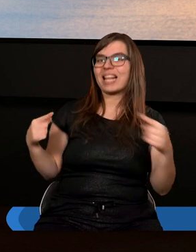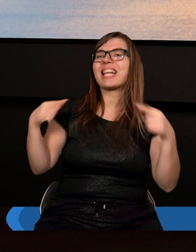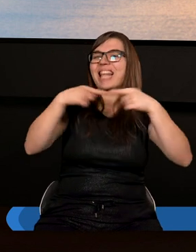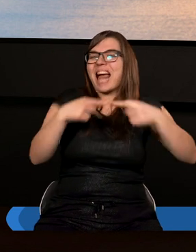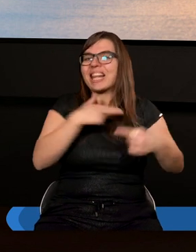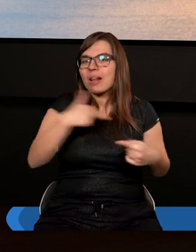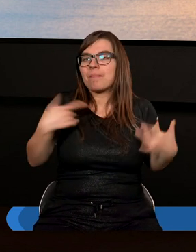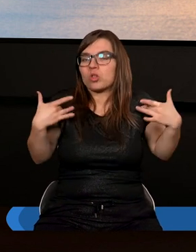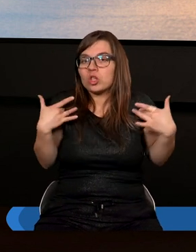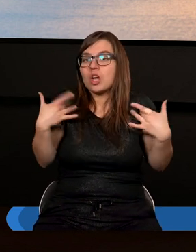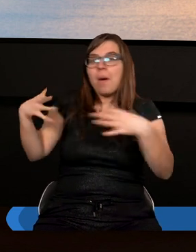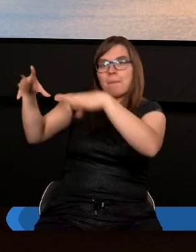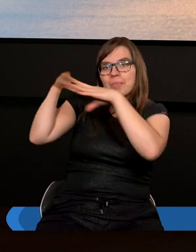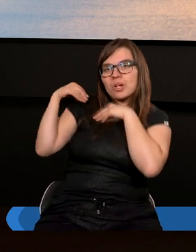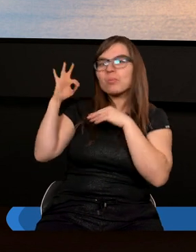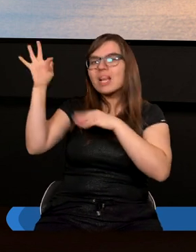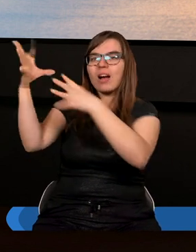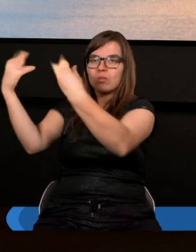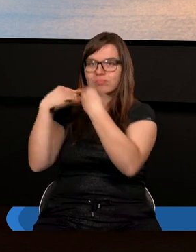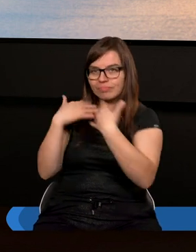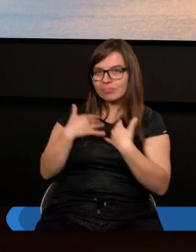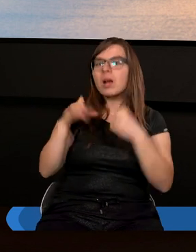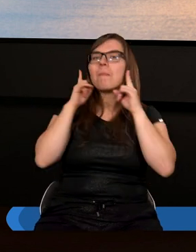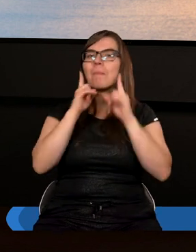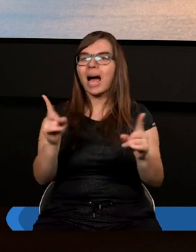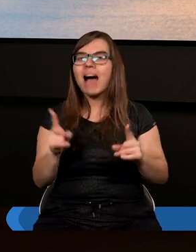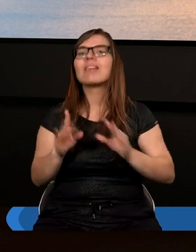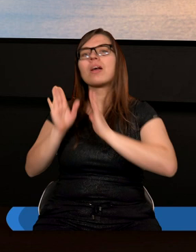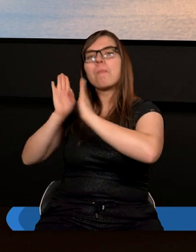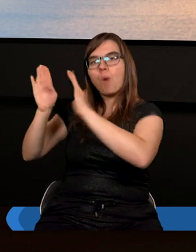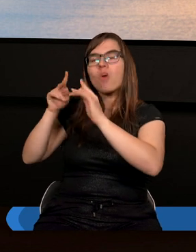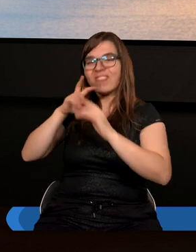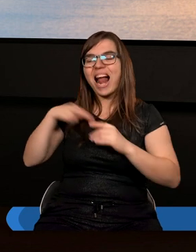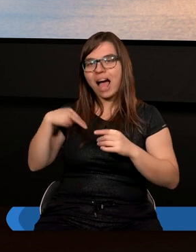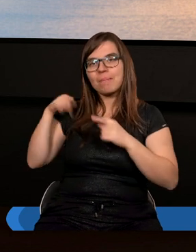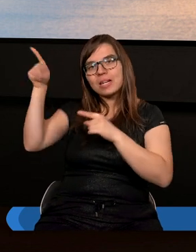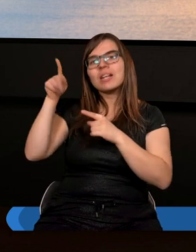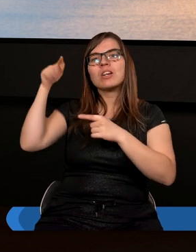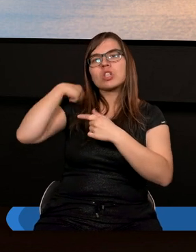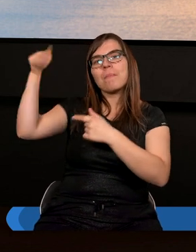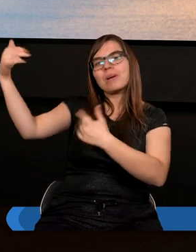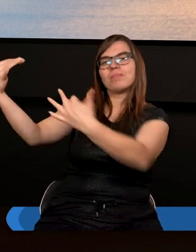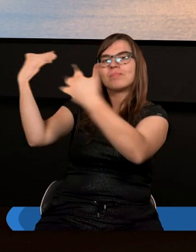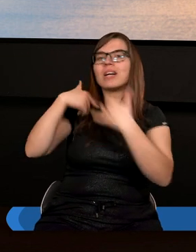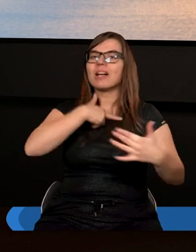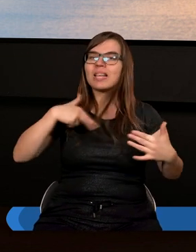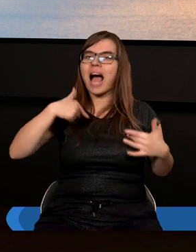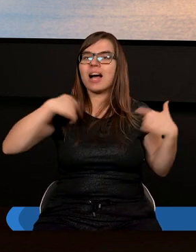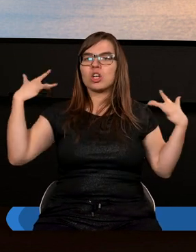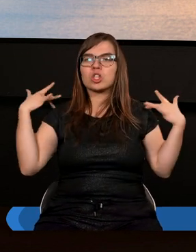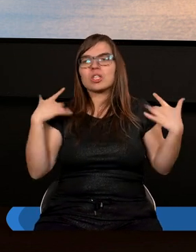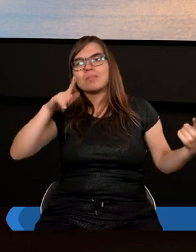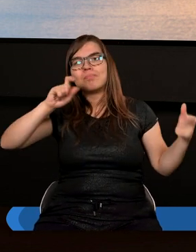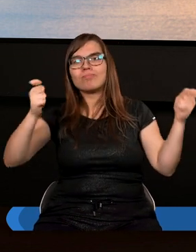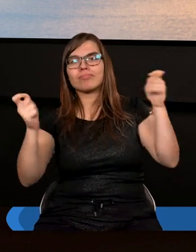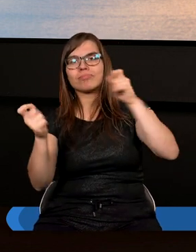przyjmując jego prawdę, przede wszystkim pozwalając, aby ona zmieniała nasze życie, ale także dzieląc się nią